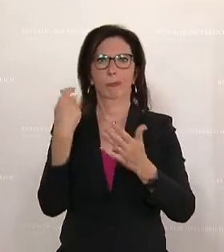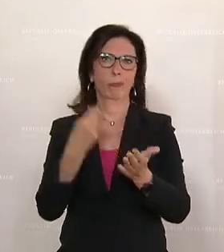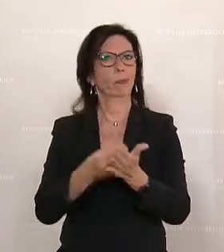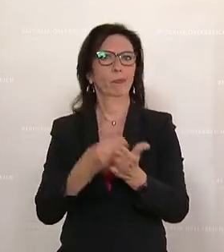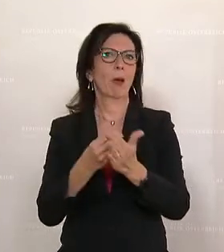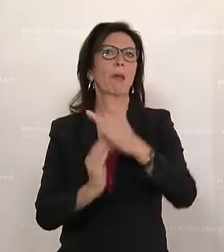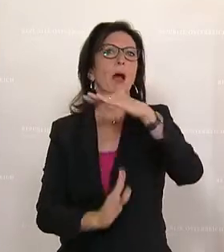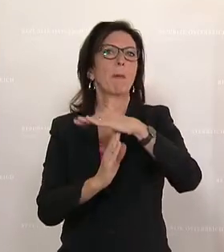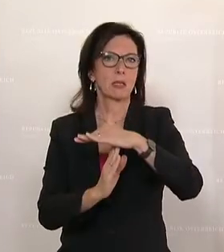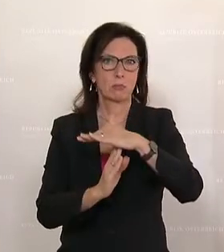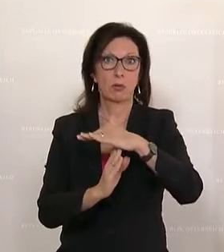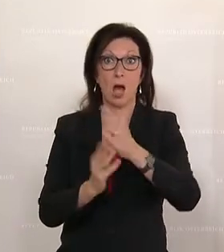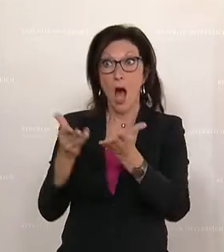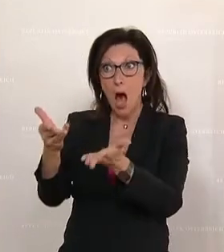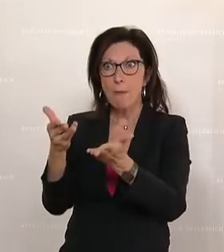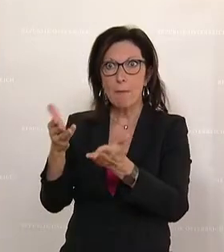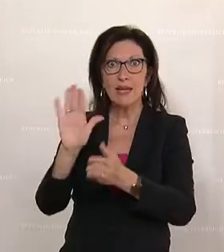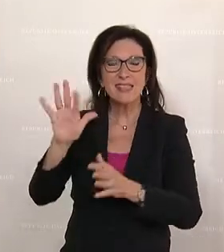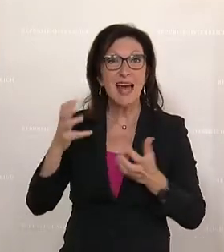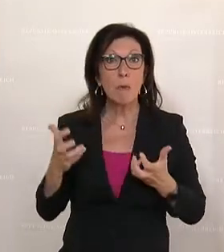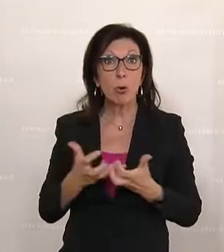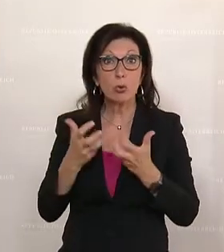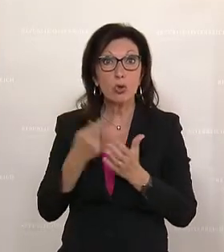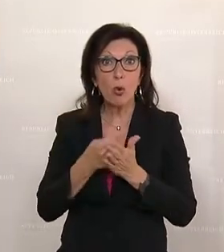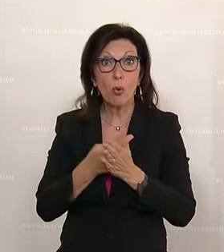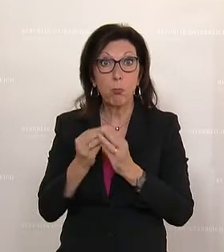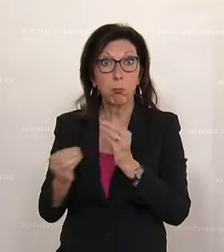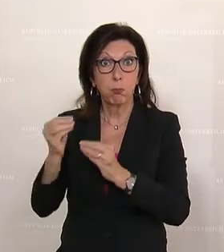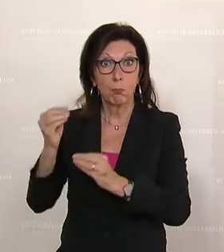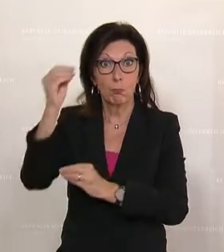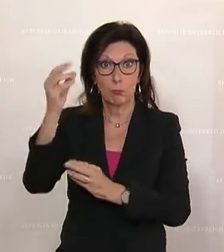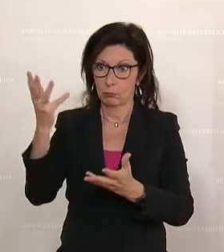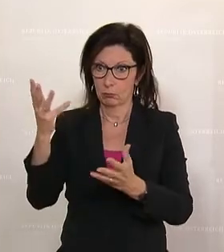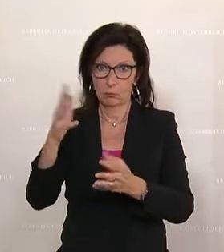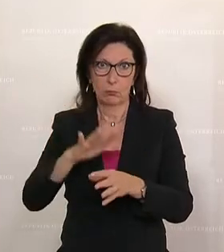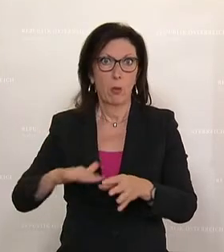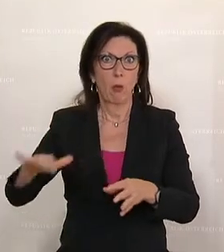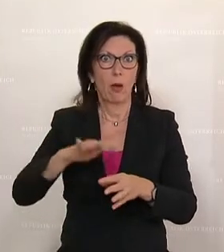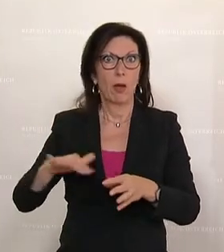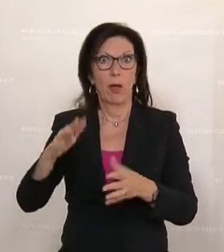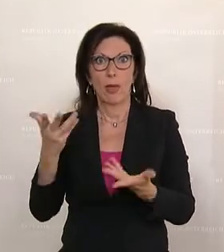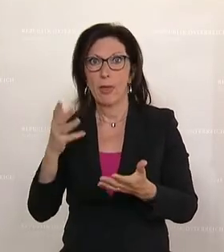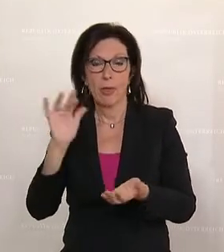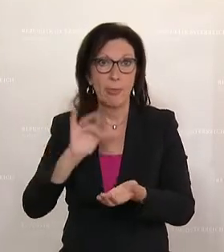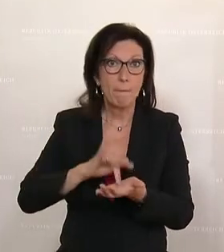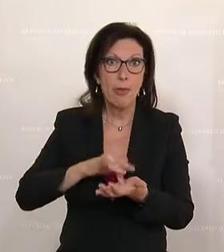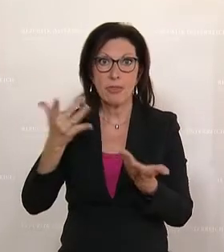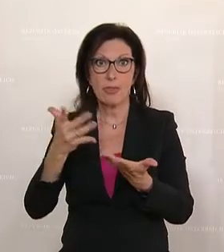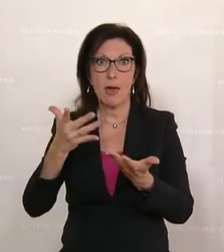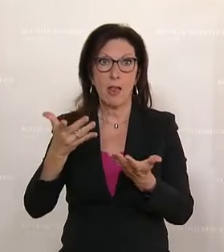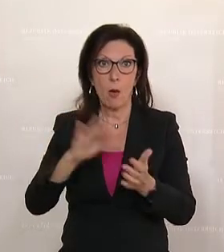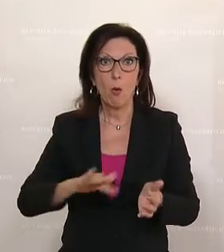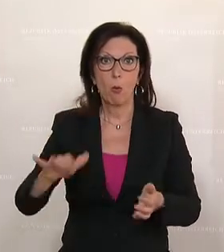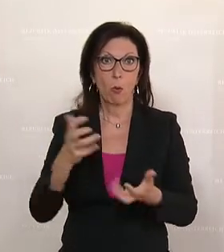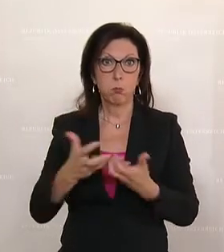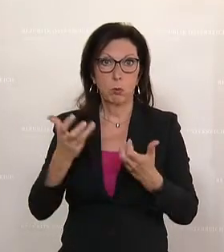verändern sich aber für den Bäcker die Produktionskosten, weil die Grundsubstanzen dafür einfach immer teurer werden und die Grundprodukte